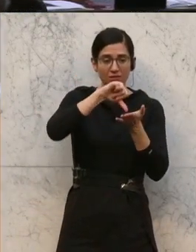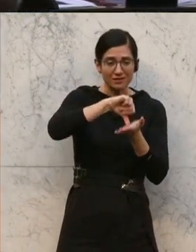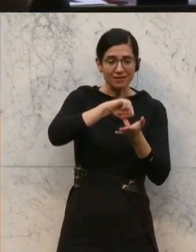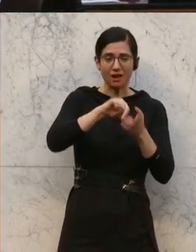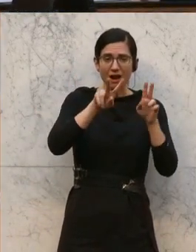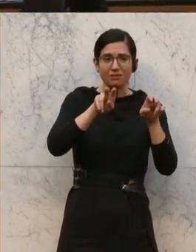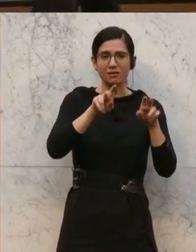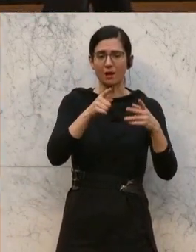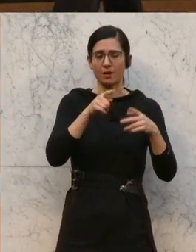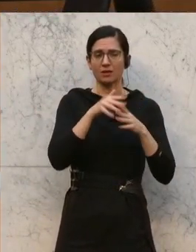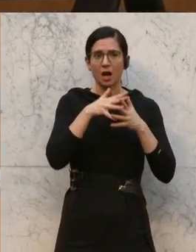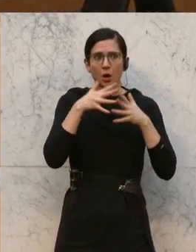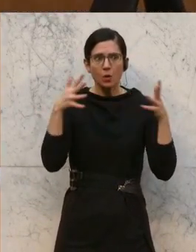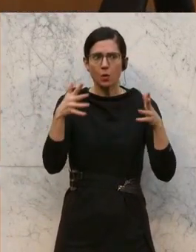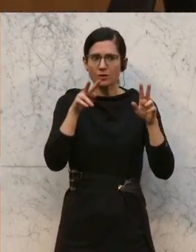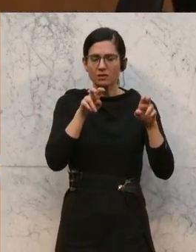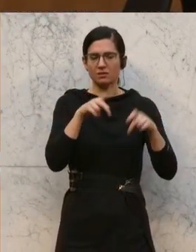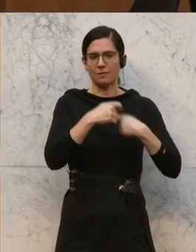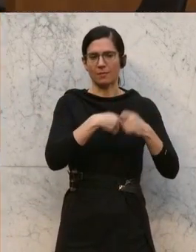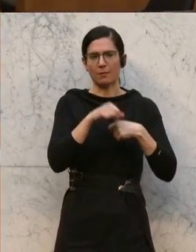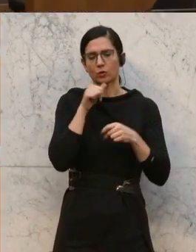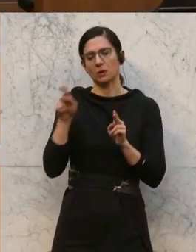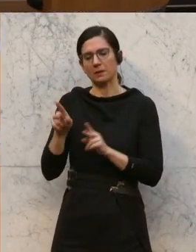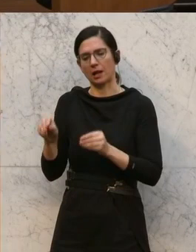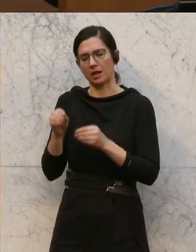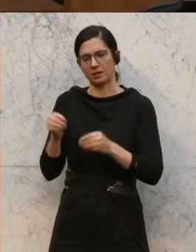widmen müsste, nämlich den großen Brocken und nicht dem kleinen Kleinen.